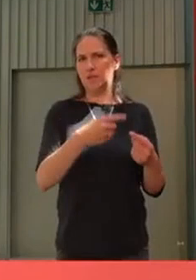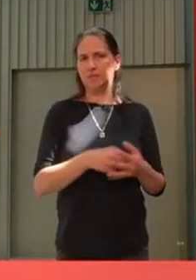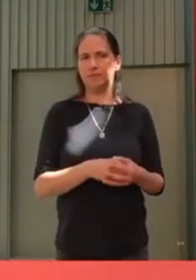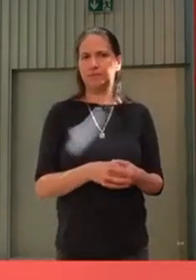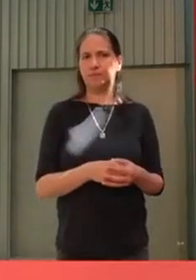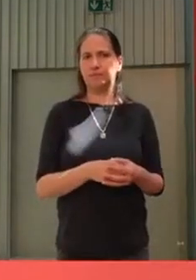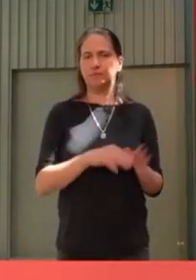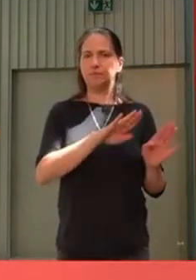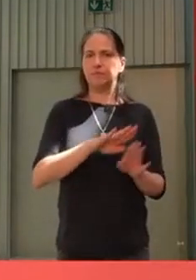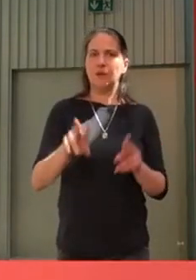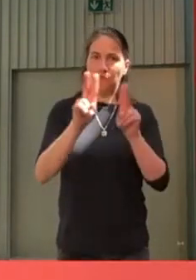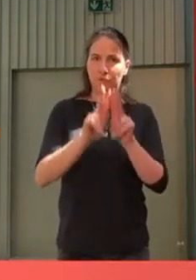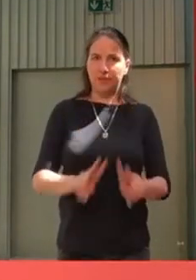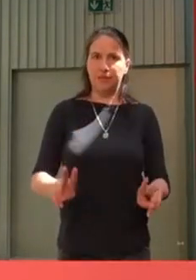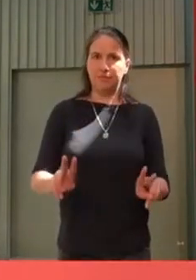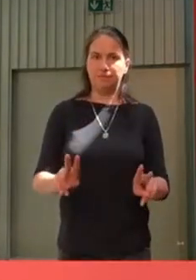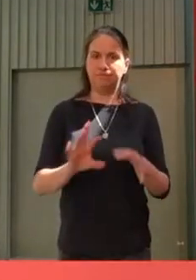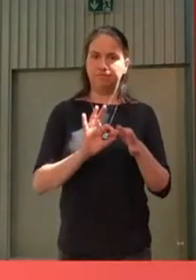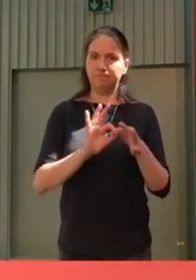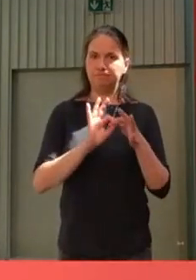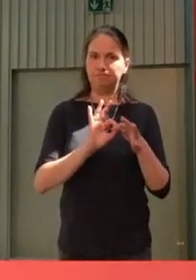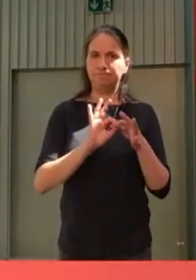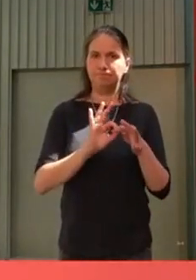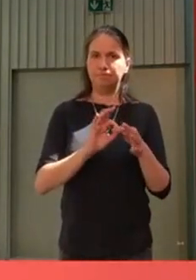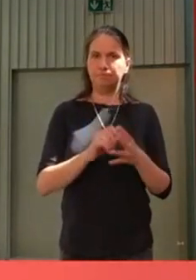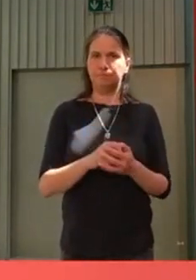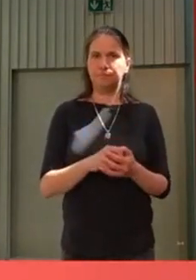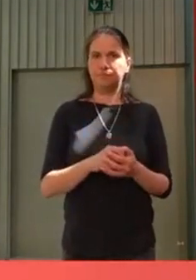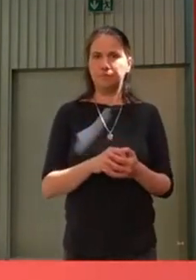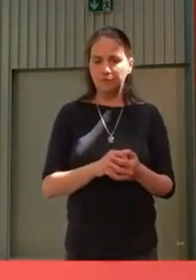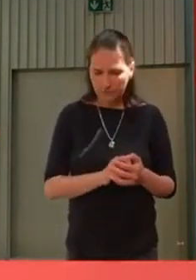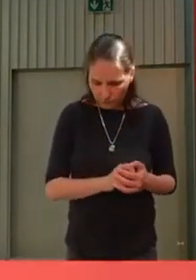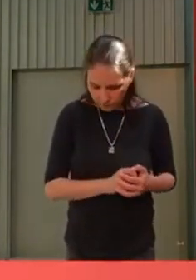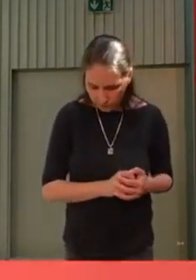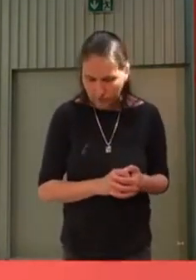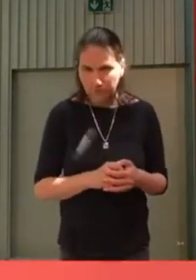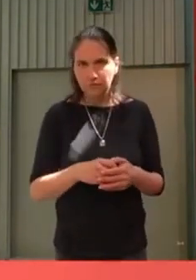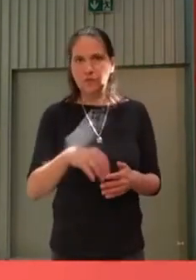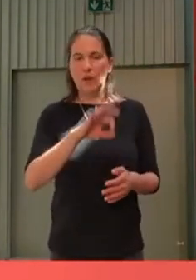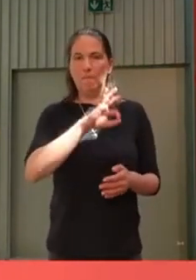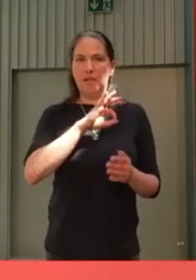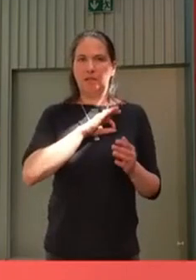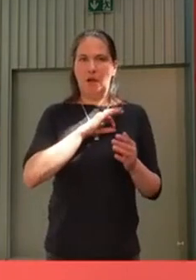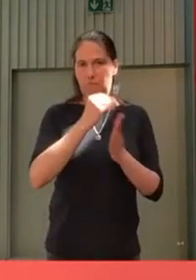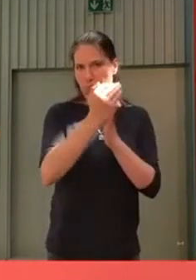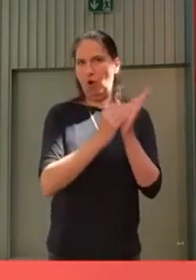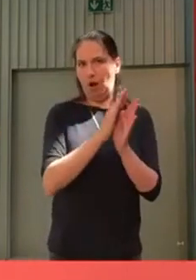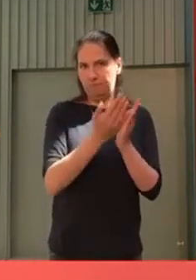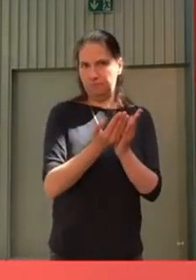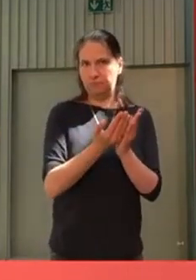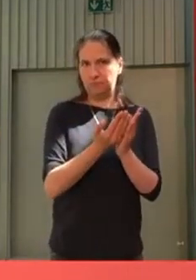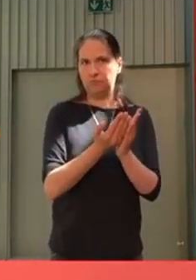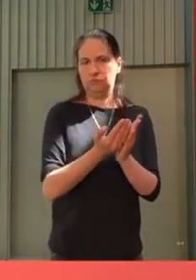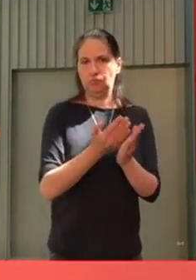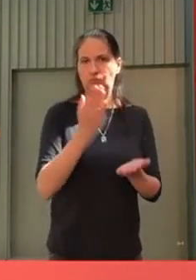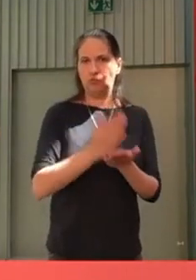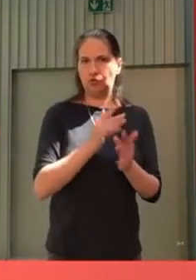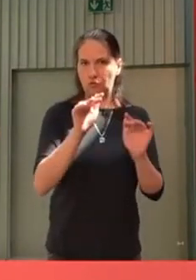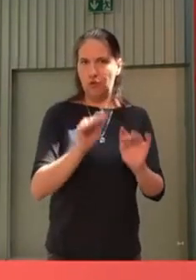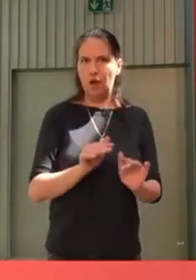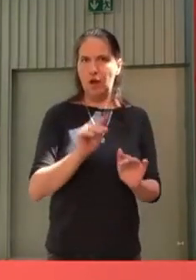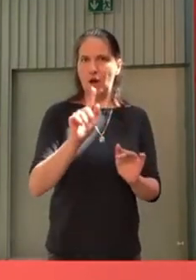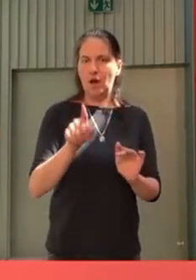Zum Thema Frieden, da haben wir ja eigentlich unser Parteiprogramm. Und das gibt ja